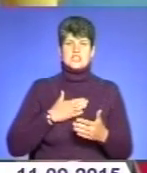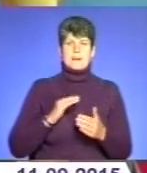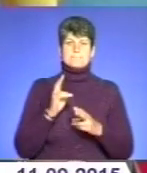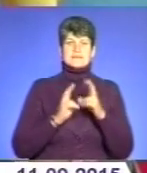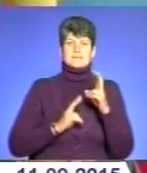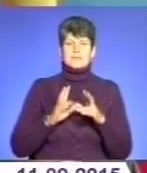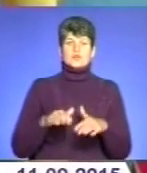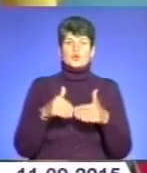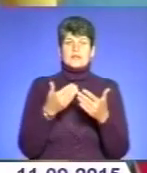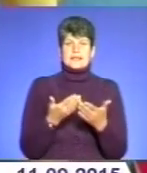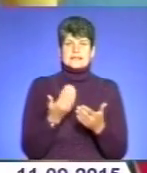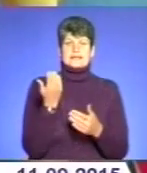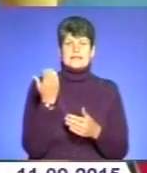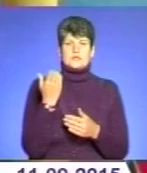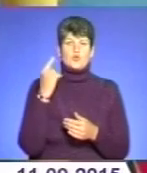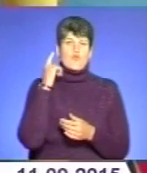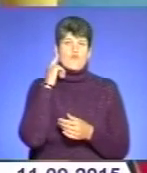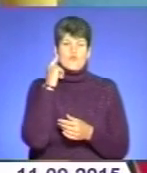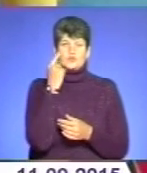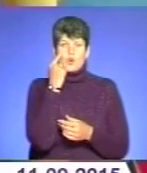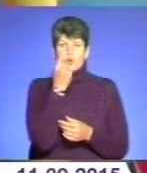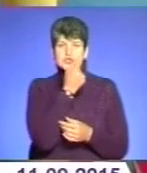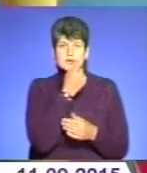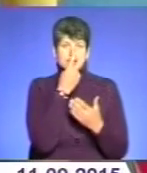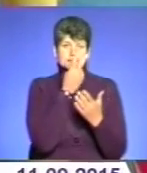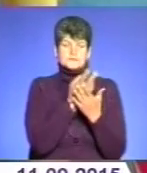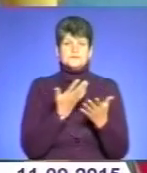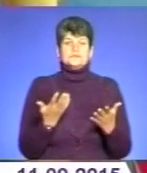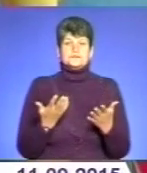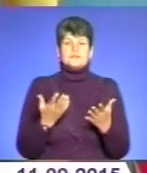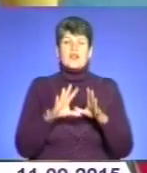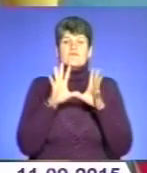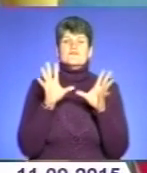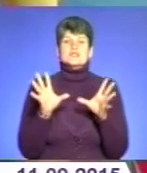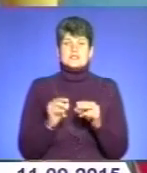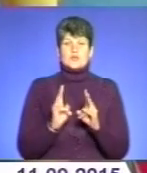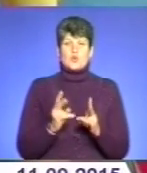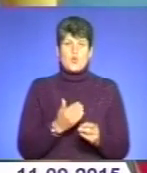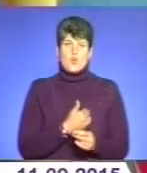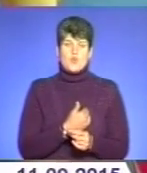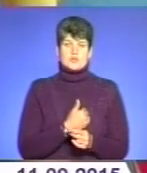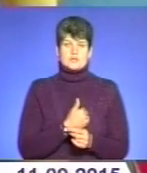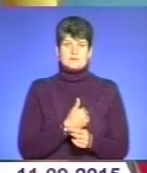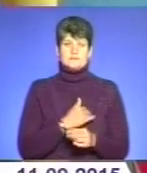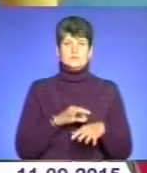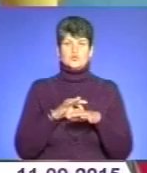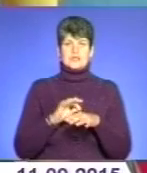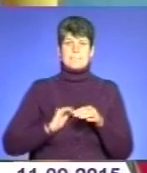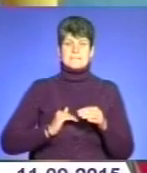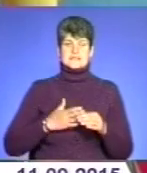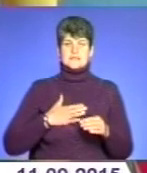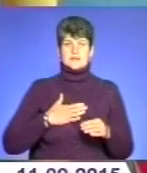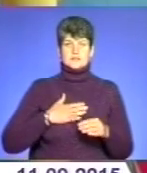донести їх до вух, до очей, до всіх, хто хоче провадити бізнес в нашій